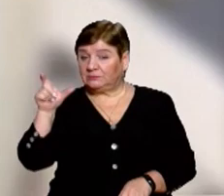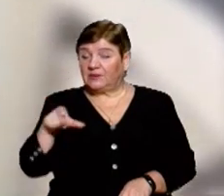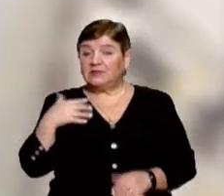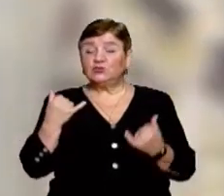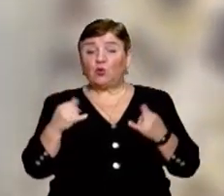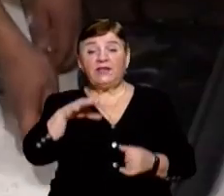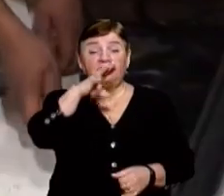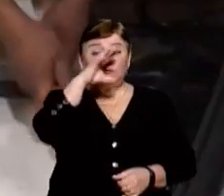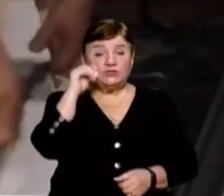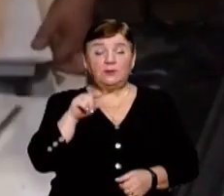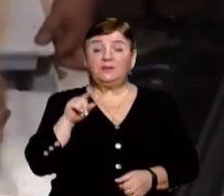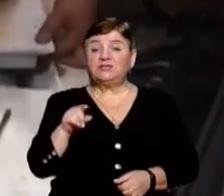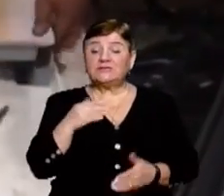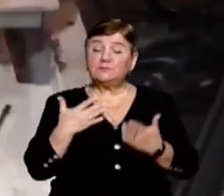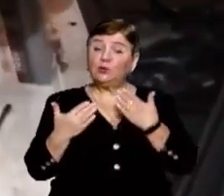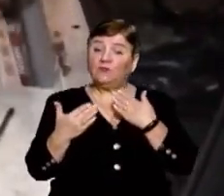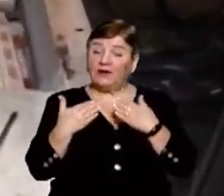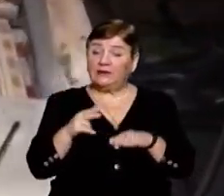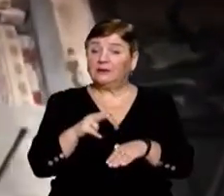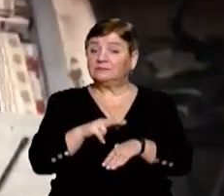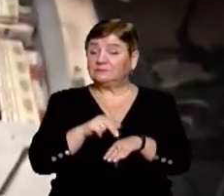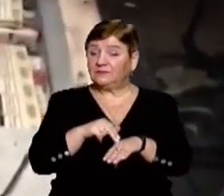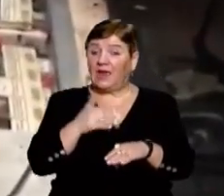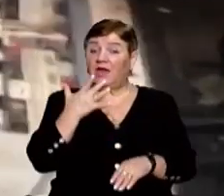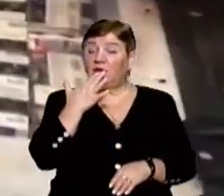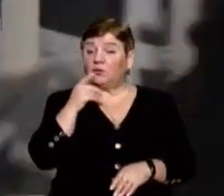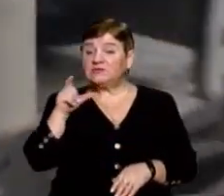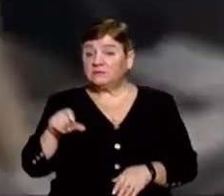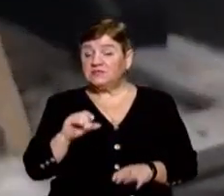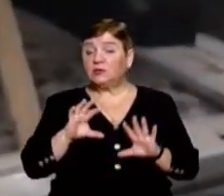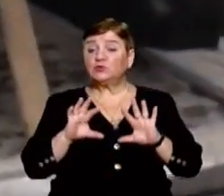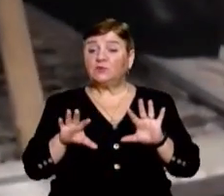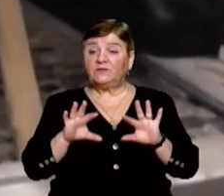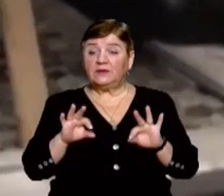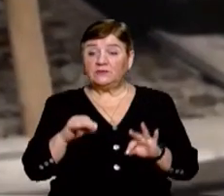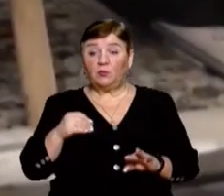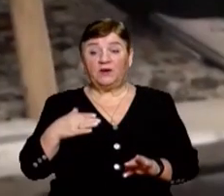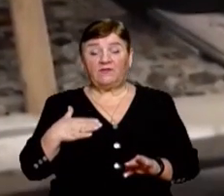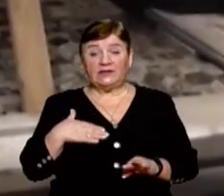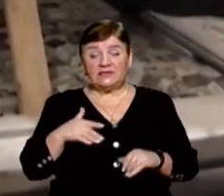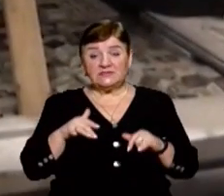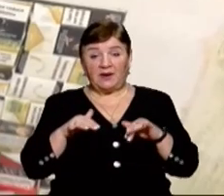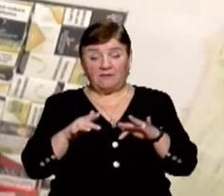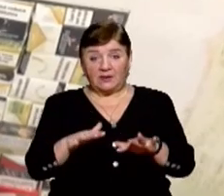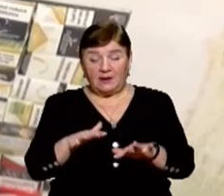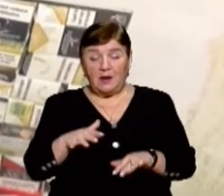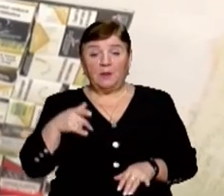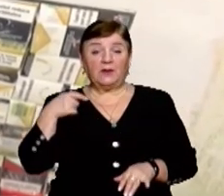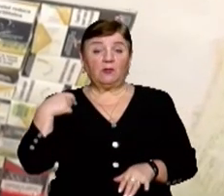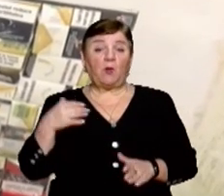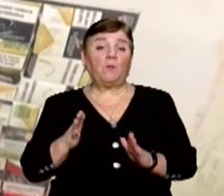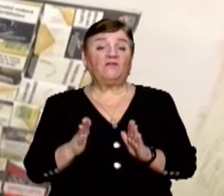сьогодні вночі. Під час спілкування з правоохоронцями іноземці розповіли, що їдуть у приватних справах. Прикордонникам їхні